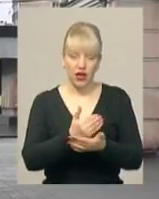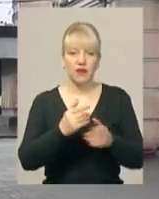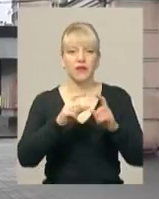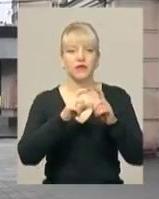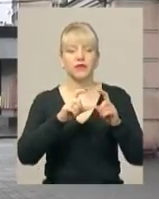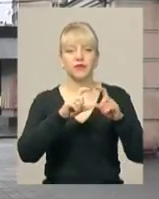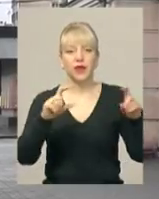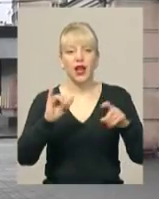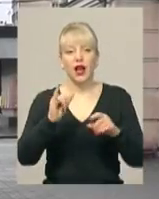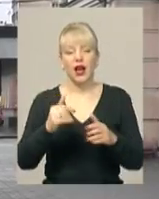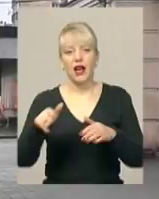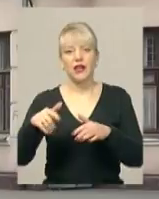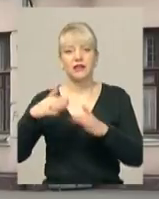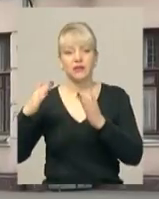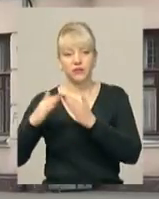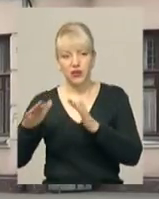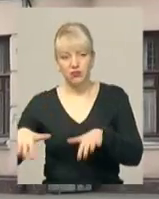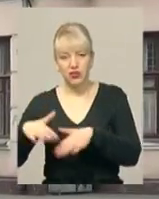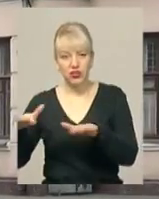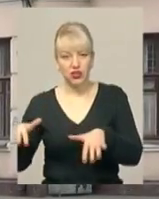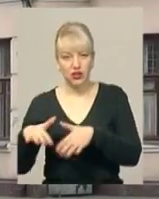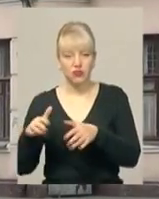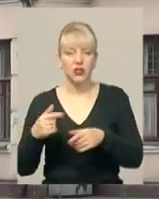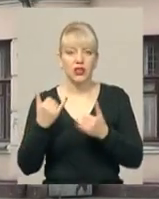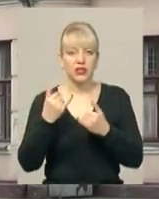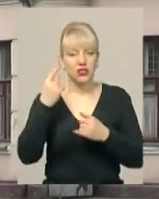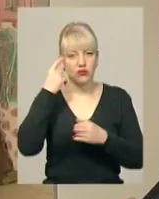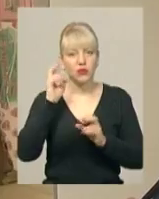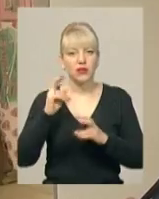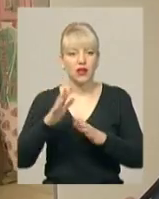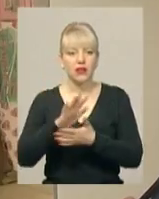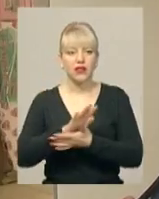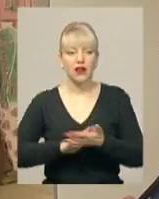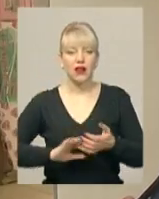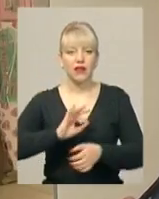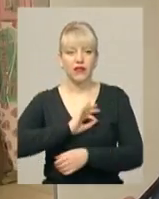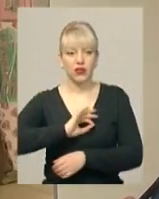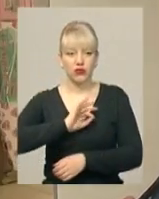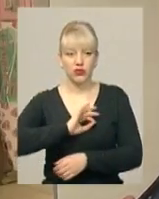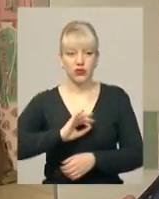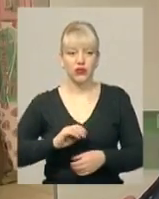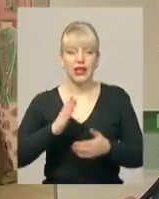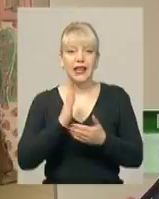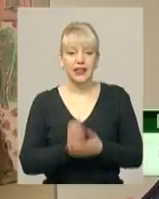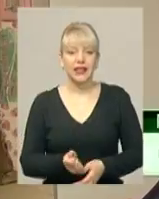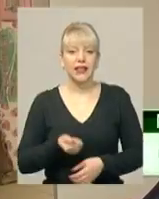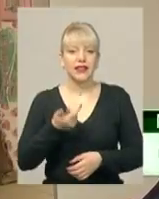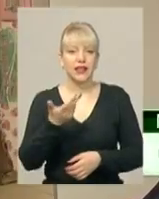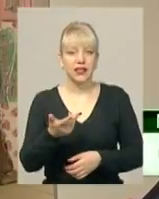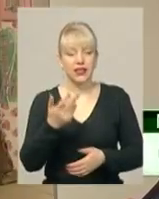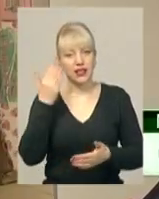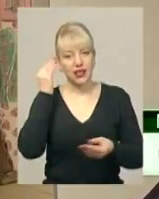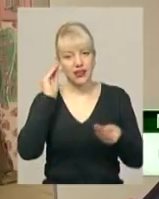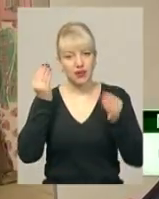пустує. Наразі обласні обранці вирішують, як його використовувати надалі. Є декілька бачень.